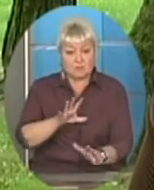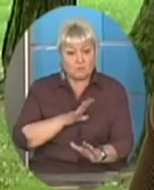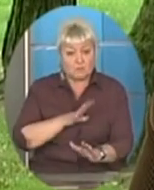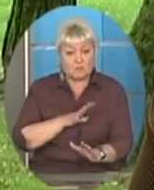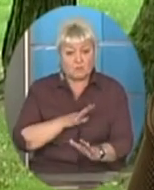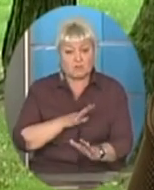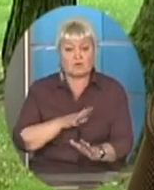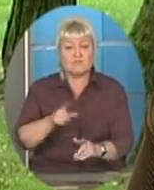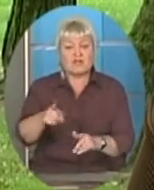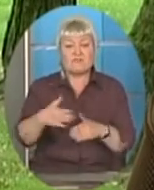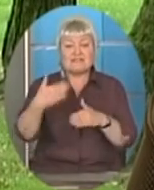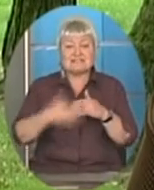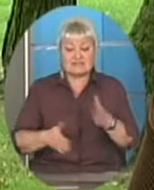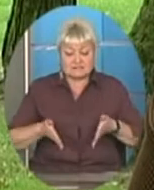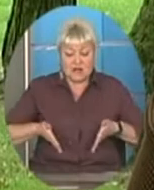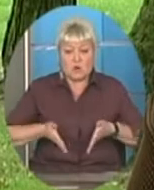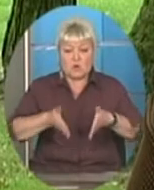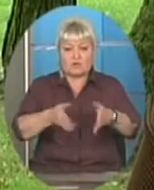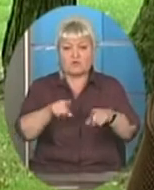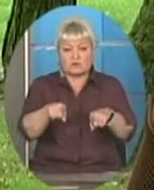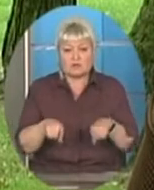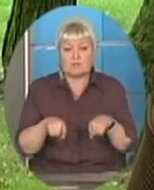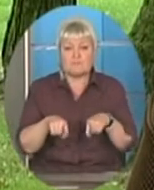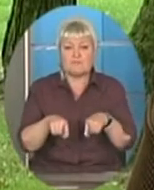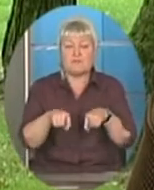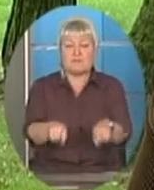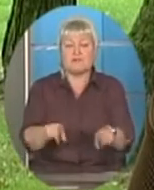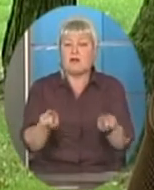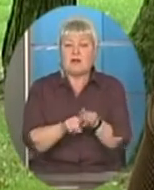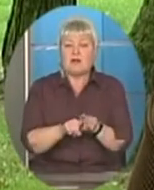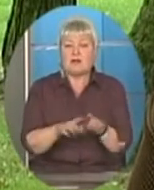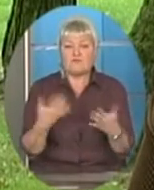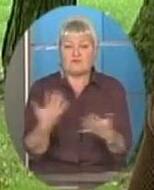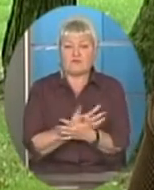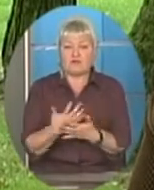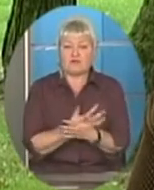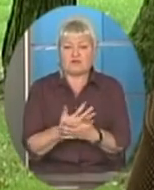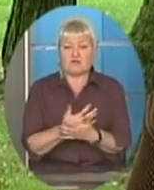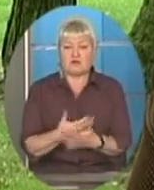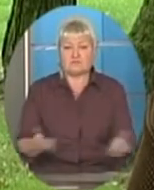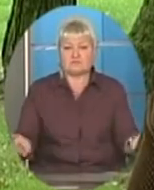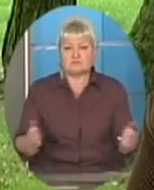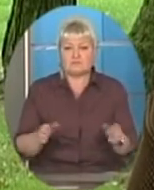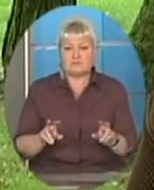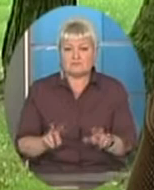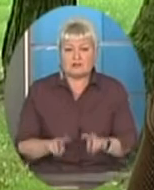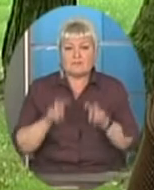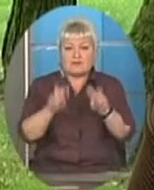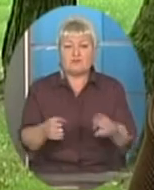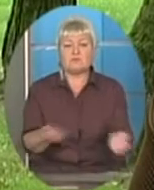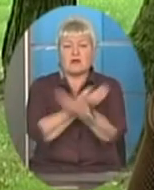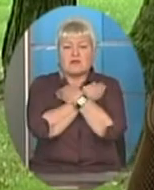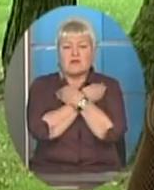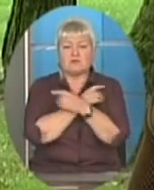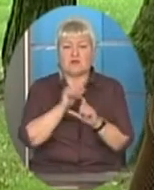і вона от з кінця коридору до мене бігла, ото як в кіно, знаєте, вона бігла, кинулась мені на шиї, обняла і кричала «мама» до мене, другий